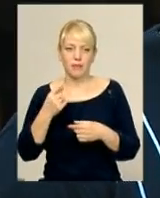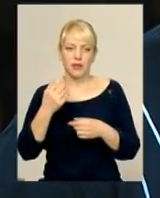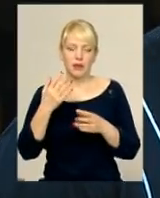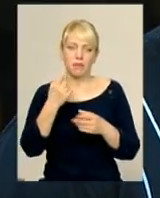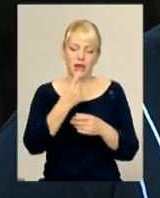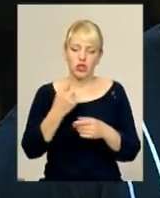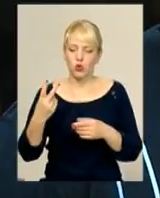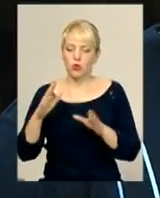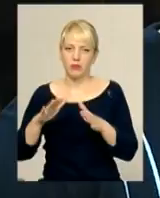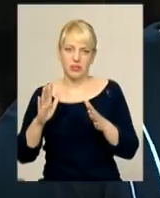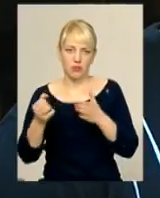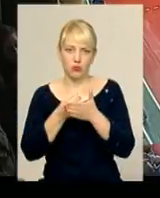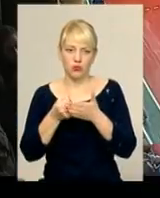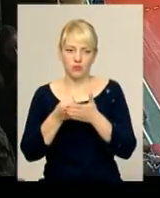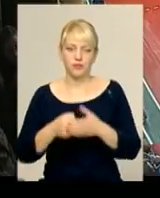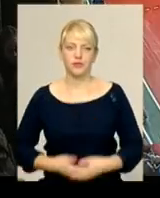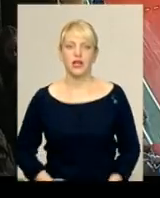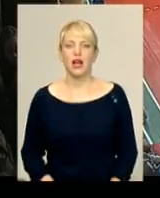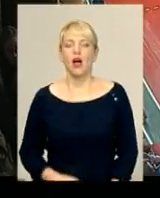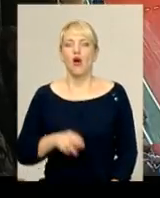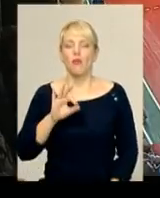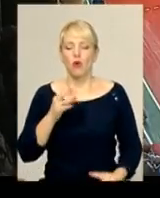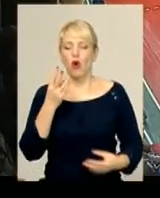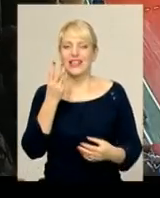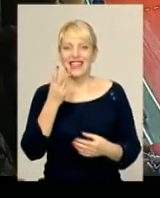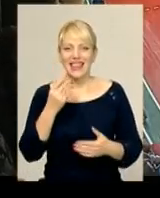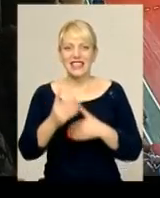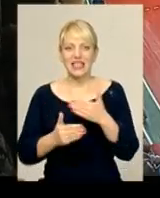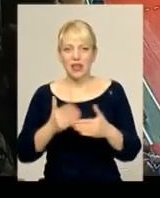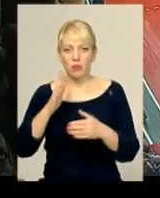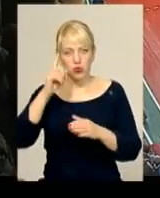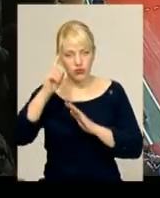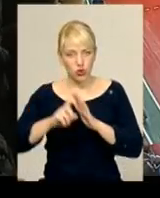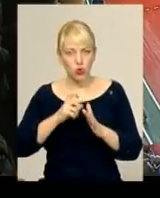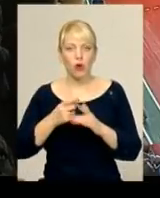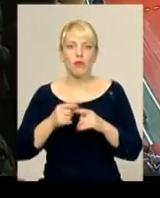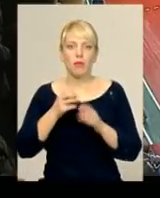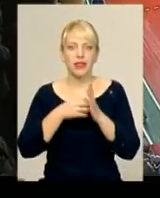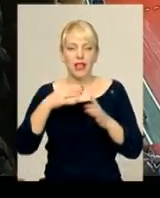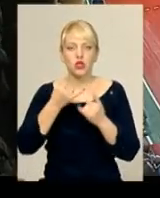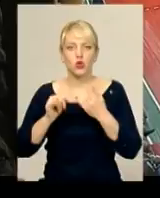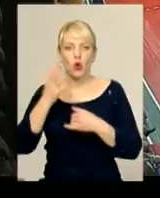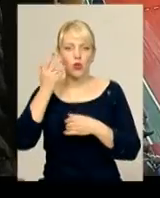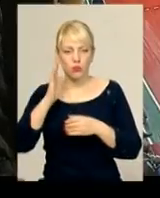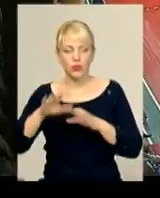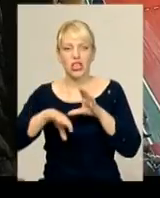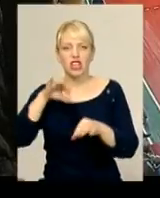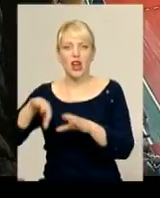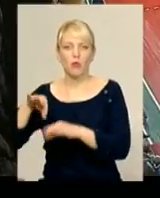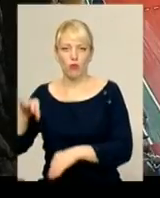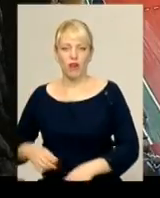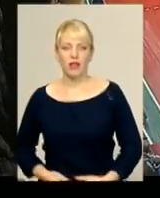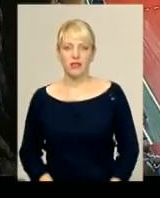місце грати Кубку України і третій-четвертій. Про ігри третього етапу Кубку стане відомо після 15 жовтня, коли відбудеться жеребкування.